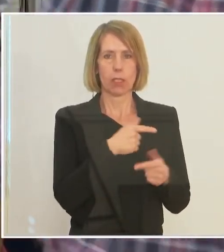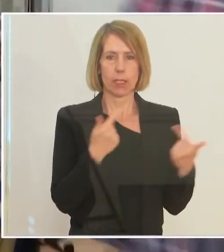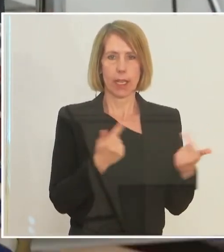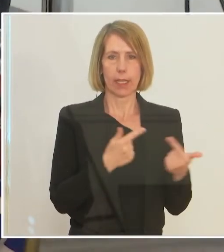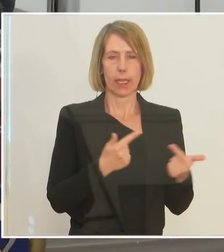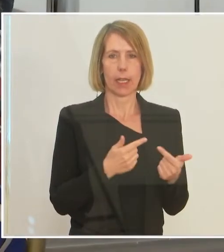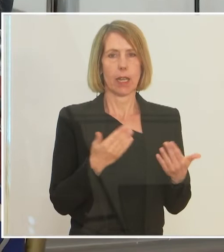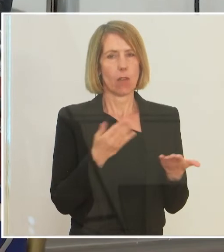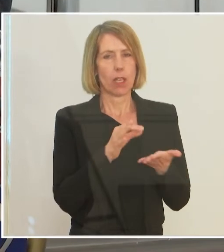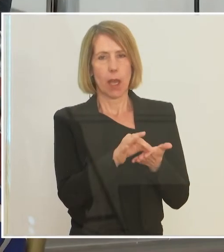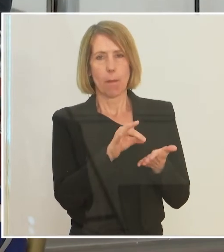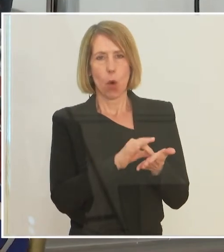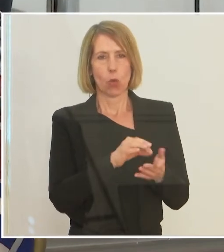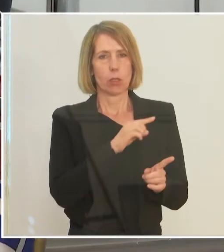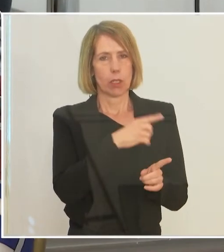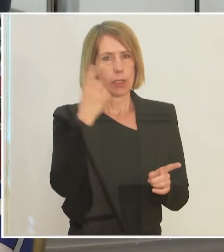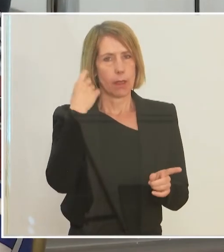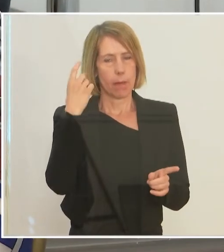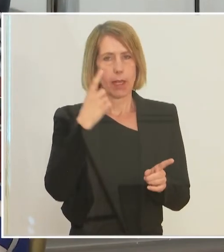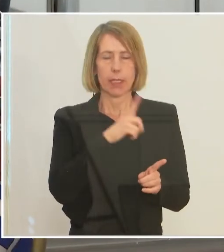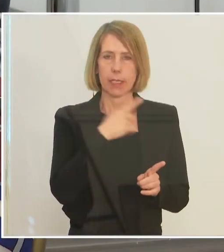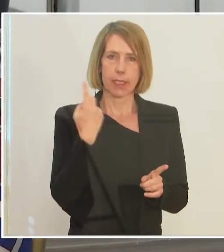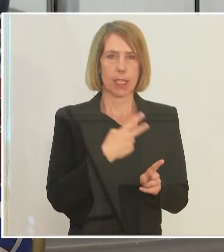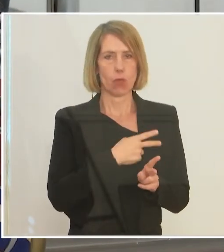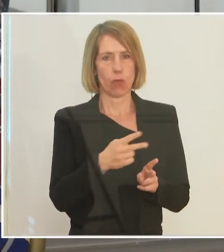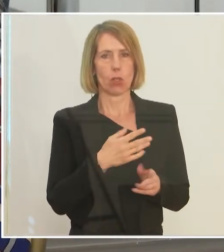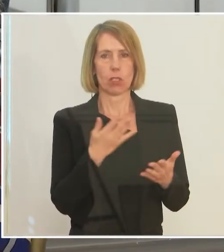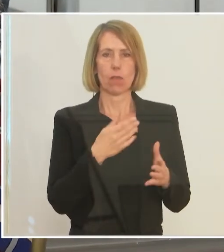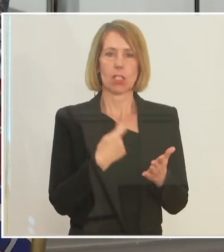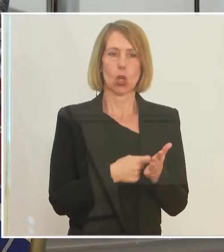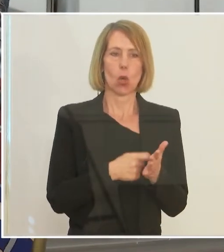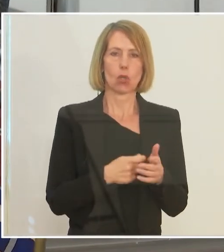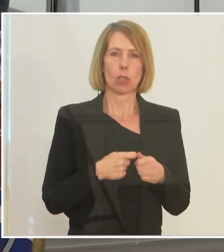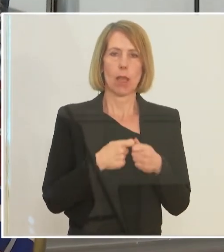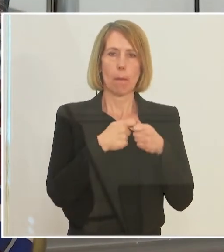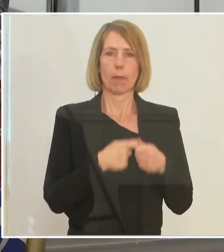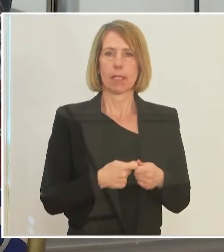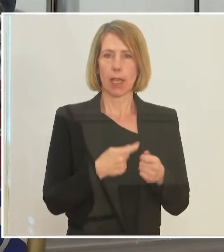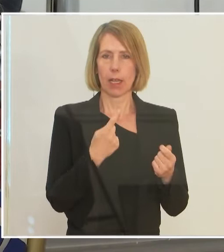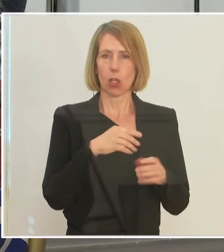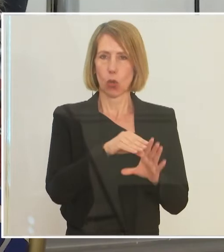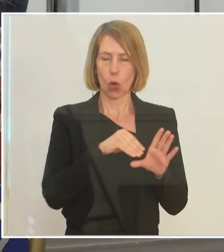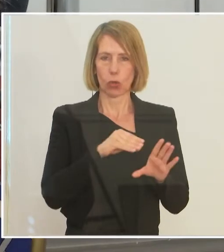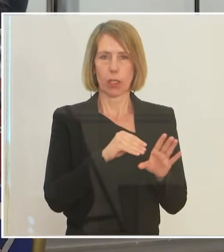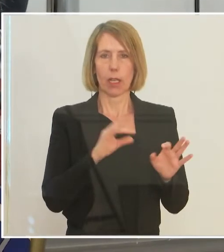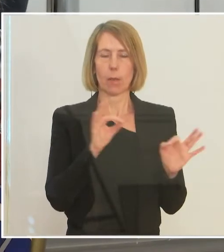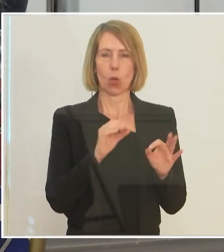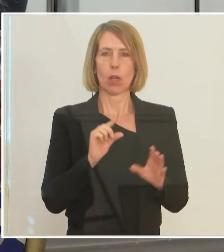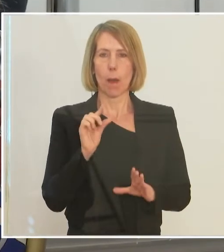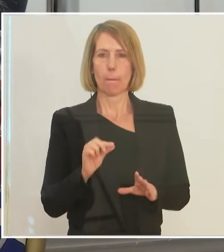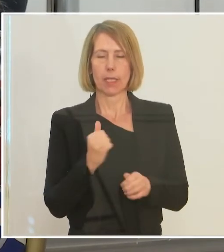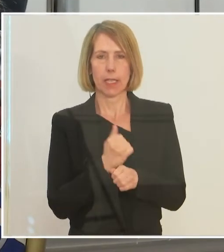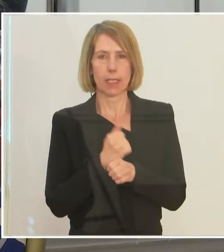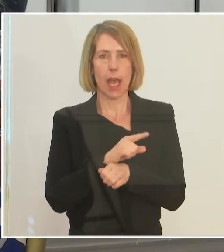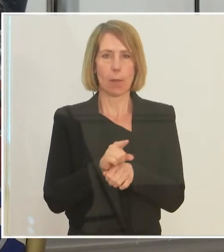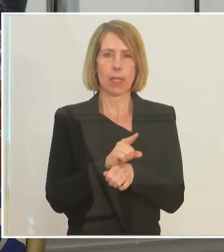halten denn Sie für den sinnvollsten? Also ist das jetzt der Kostenbeteiligung für Unternehmen, Mindestarbeitszeit anheben? Und wir sind da die ersten